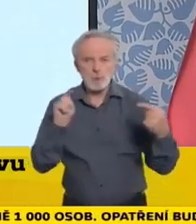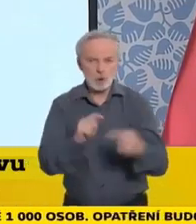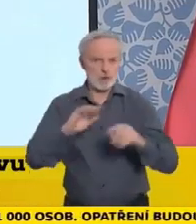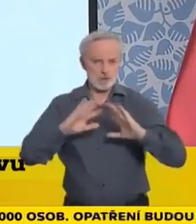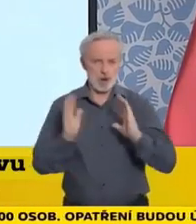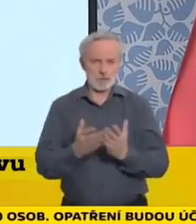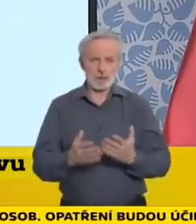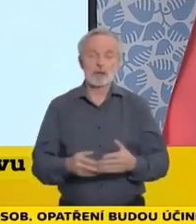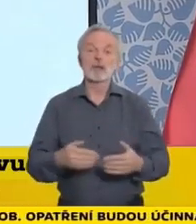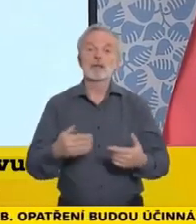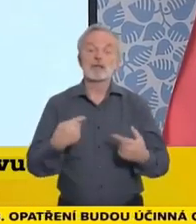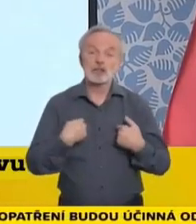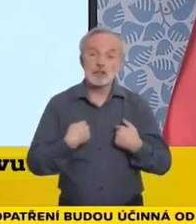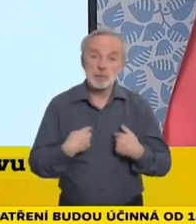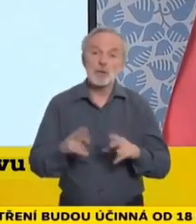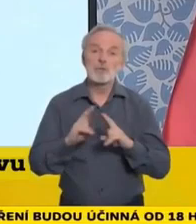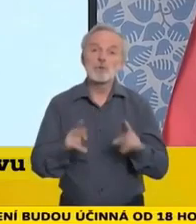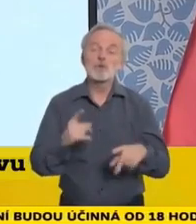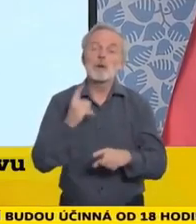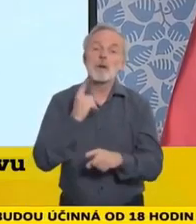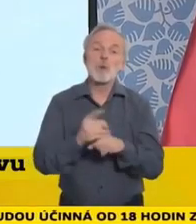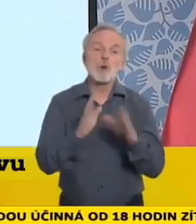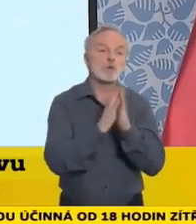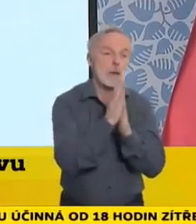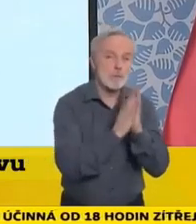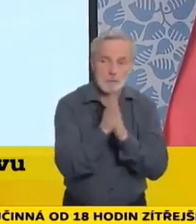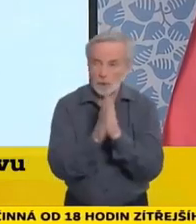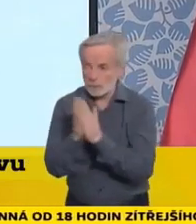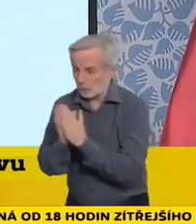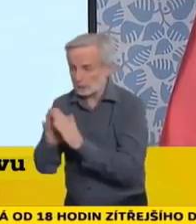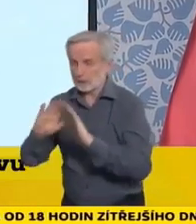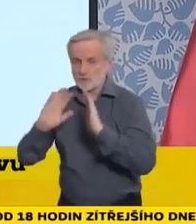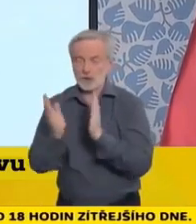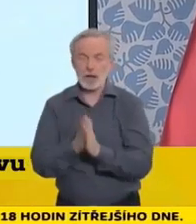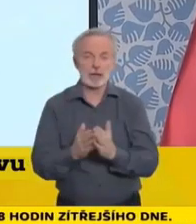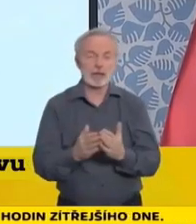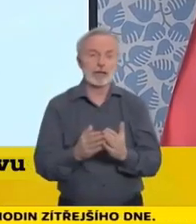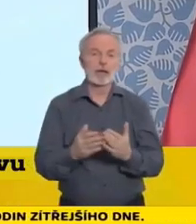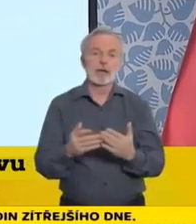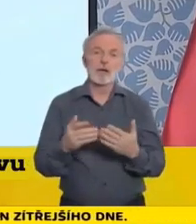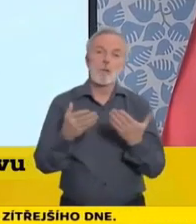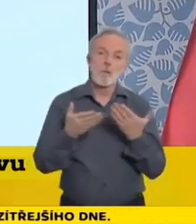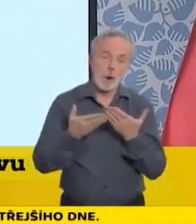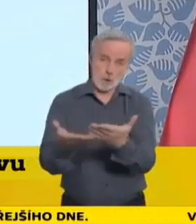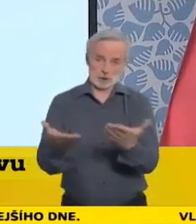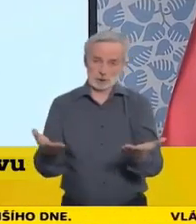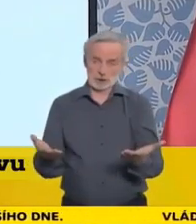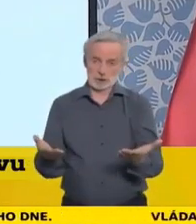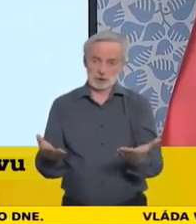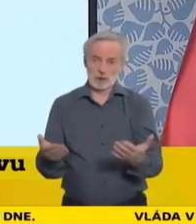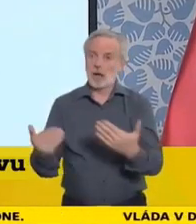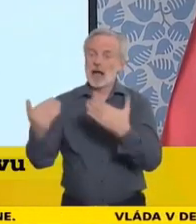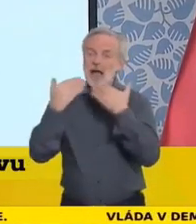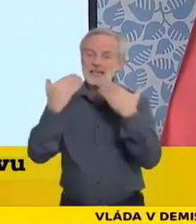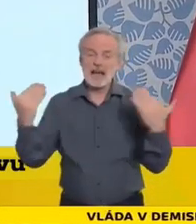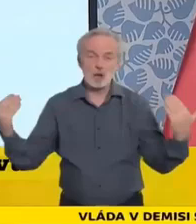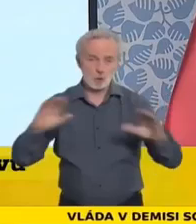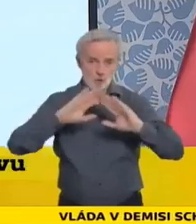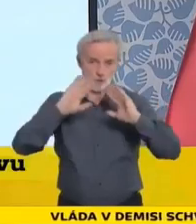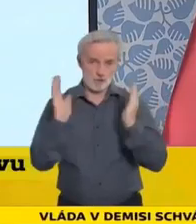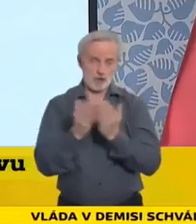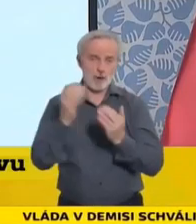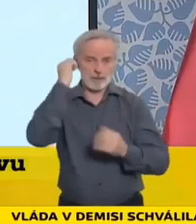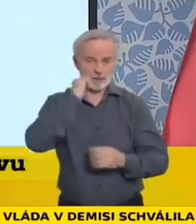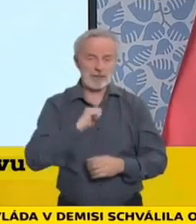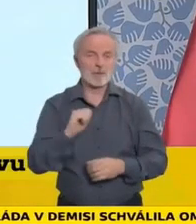všechny a děkujeme všem naočkovaným, aby nám pomohli zabránit tento